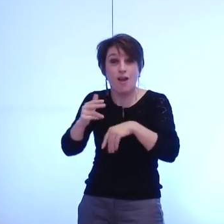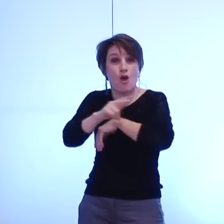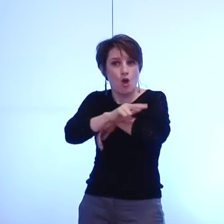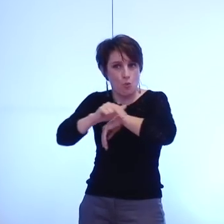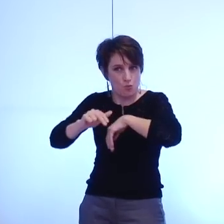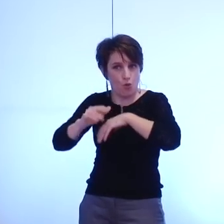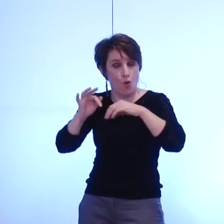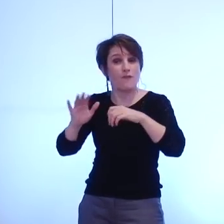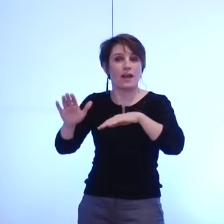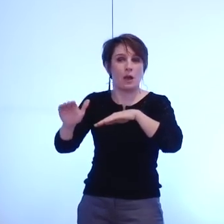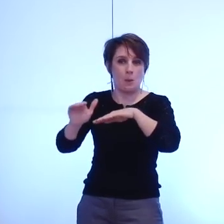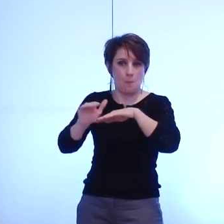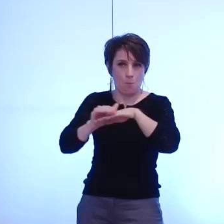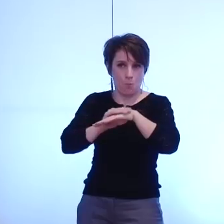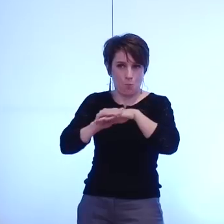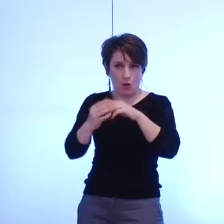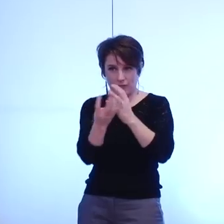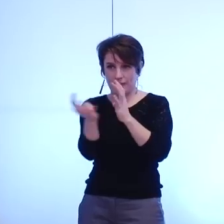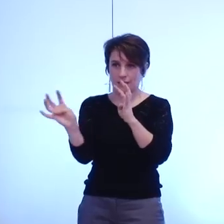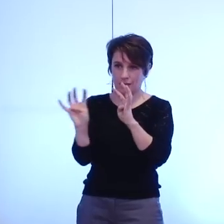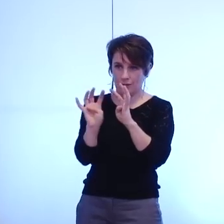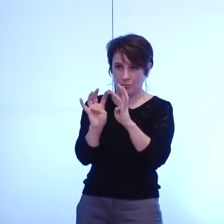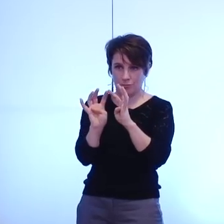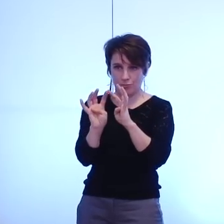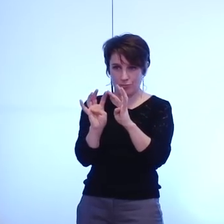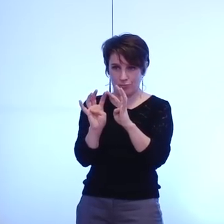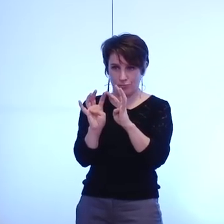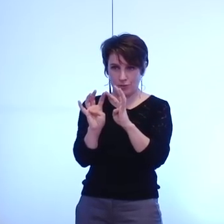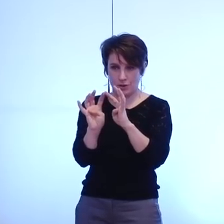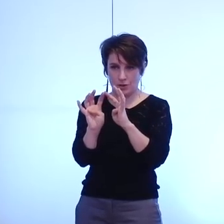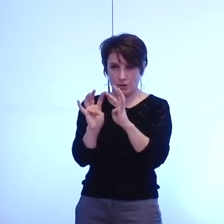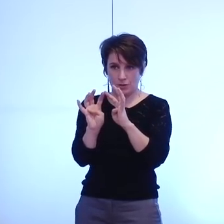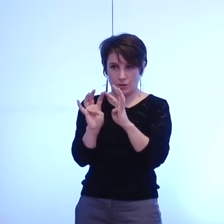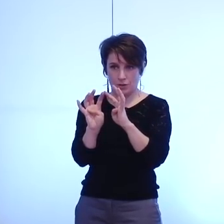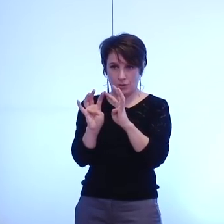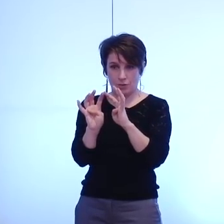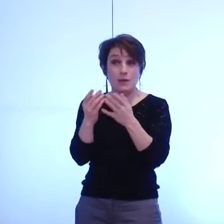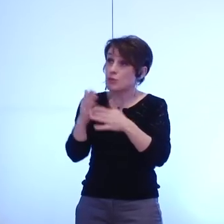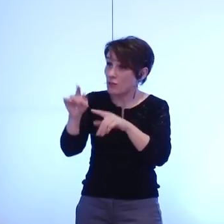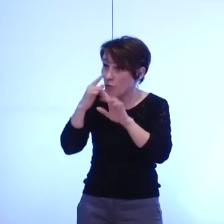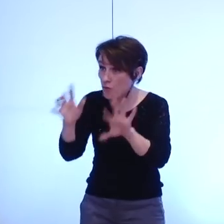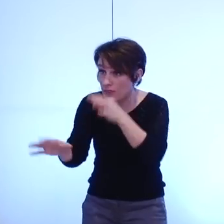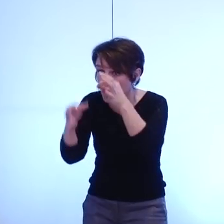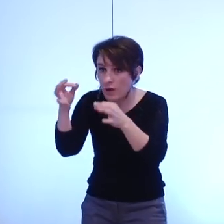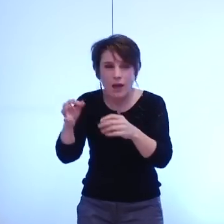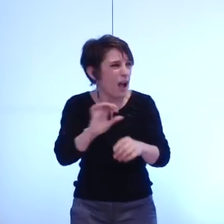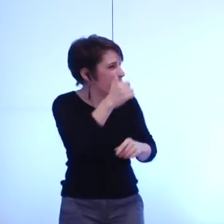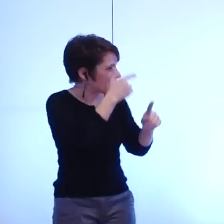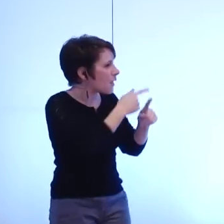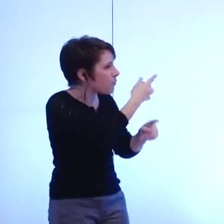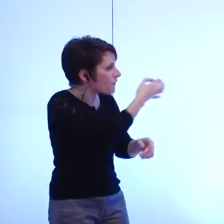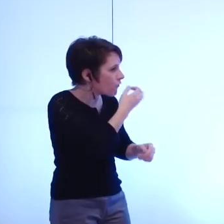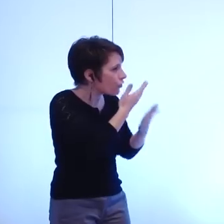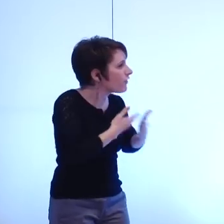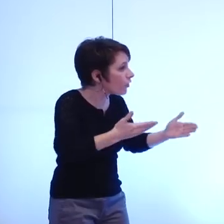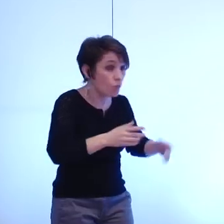politiquement et effectivement mais si c'est maintenant que vous le découvrez je ah non non non pas du tout